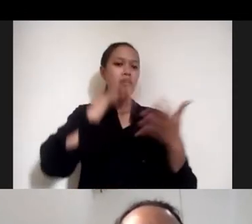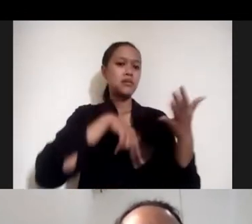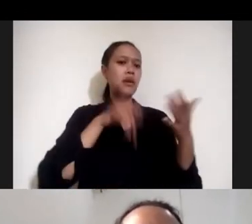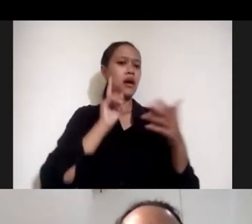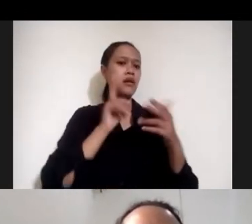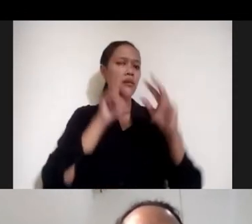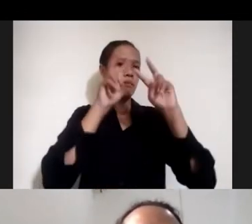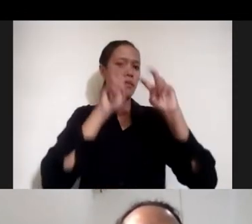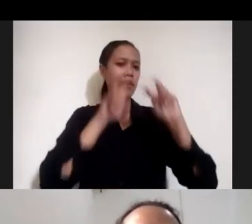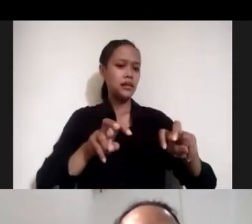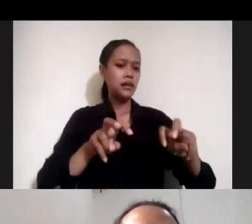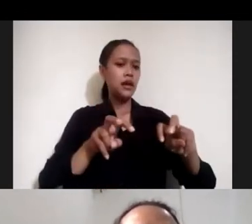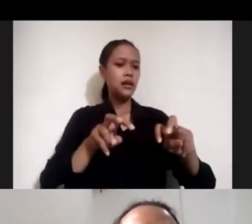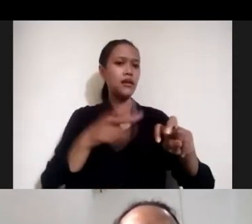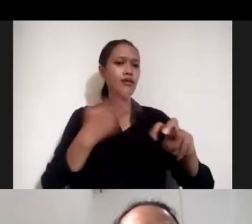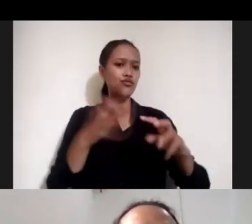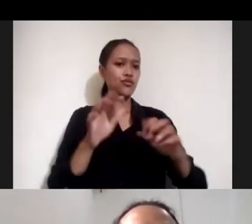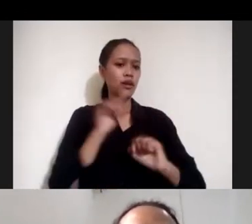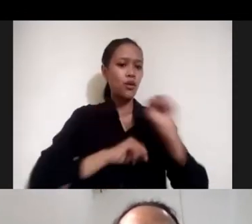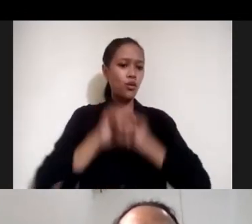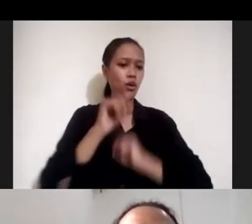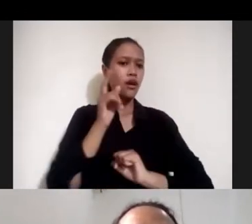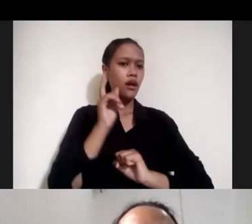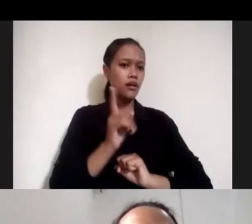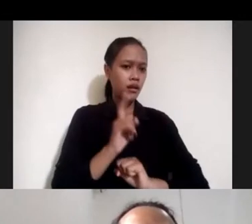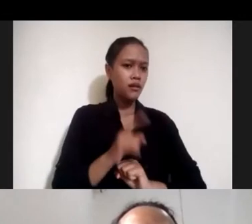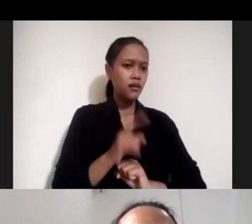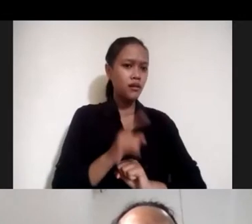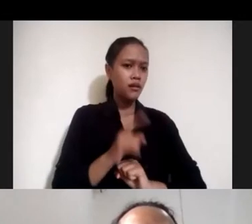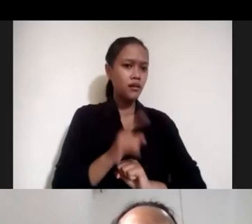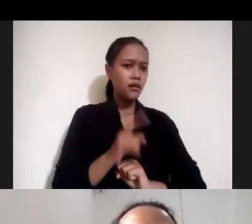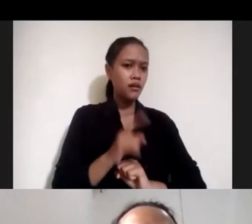menurutku itu riset yang menarik dan itu seakan mungkin